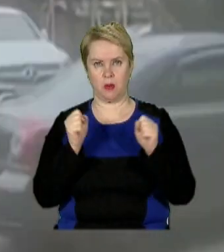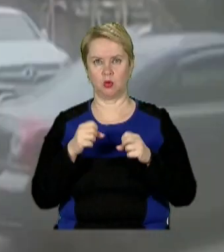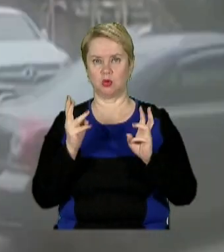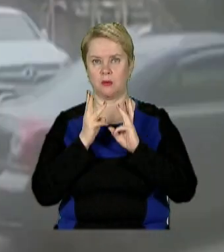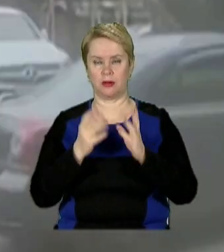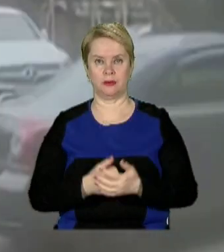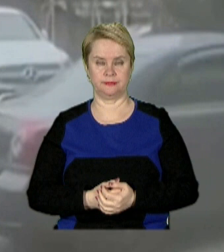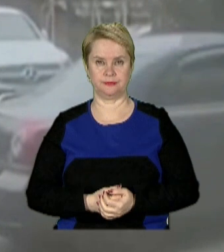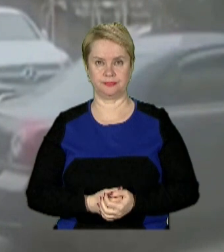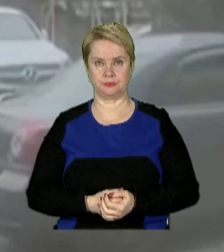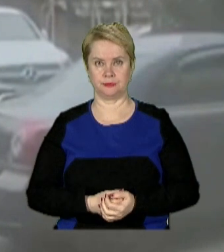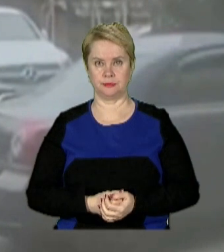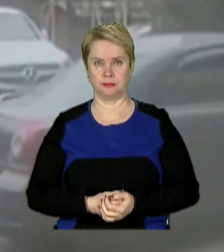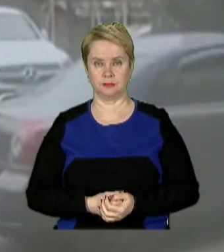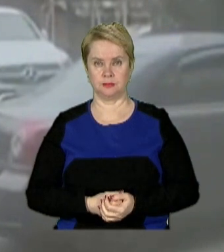займання.